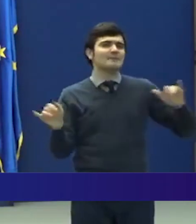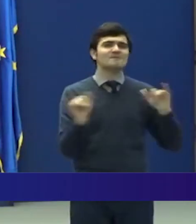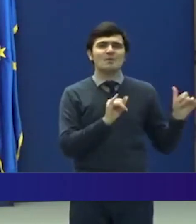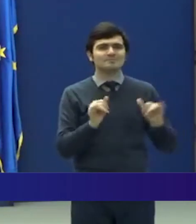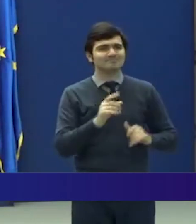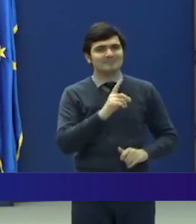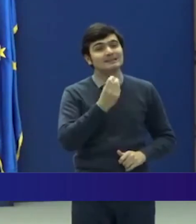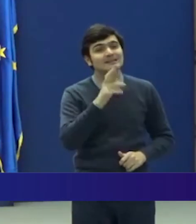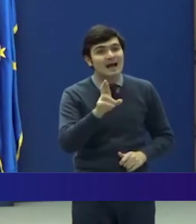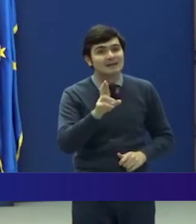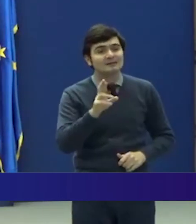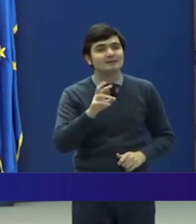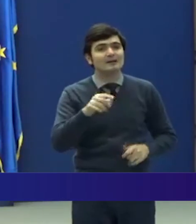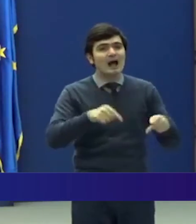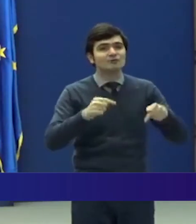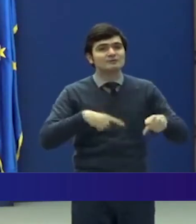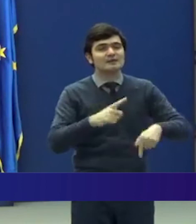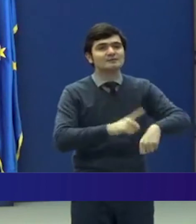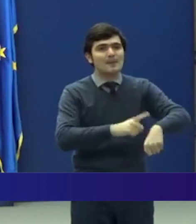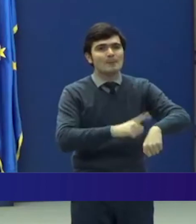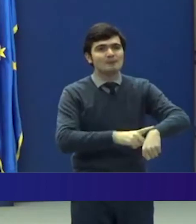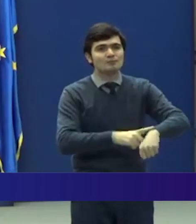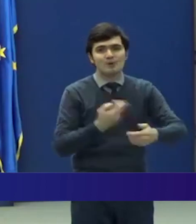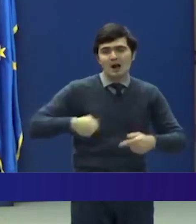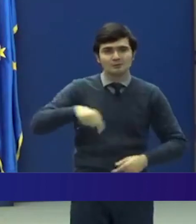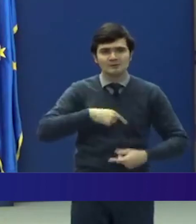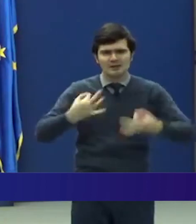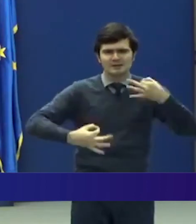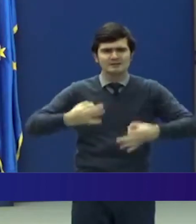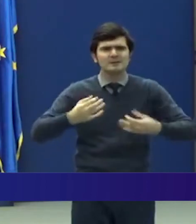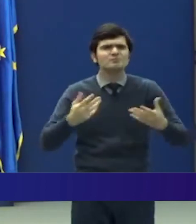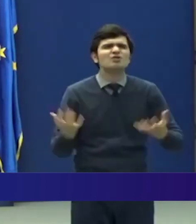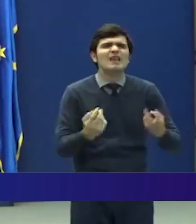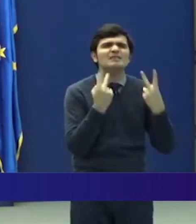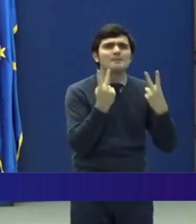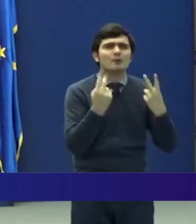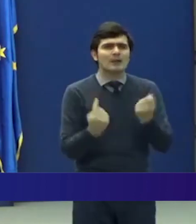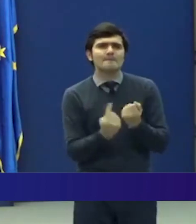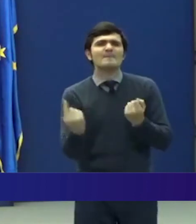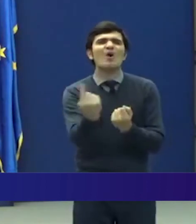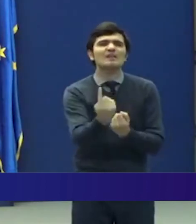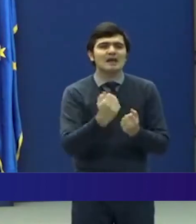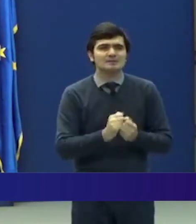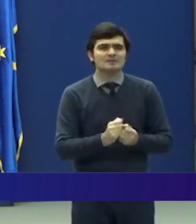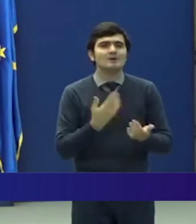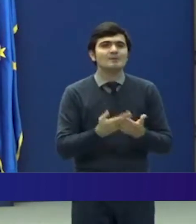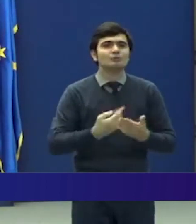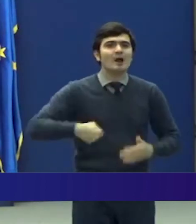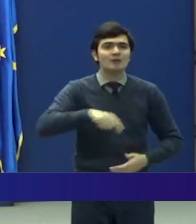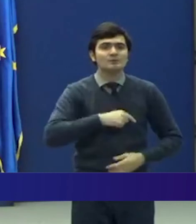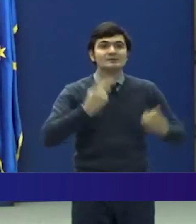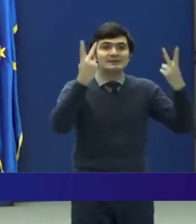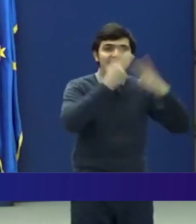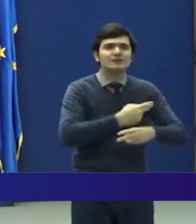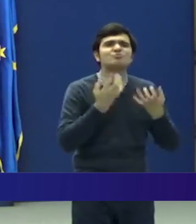dar în același timp este momentul să ne analizăm prioritățile și să ne dăm seama de